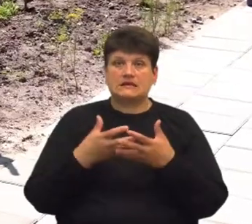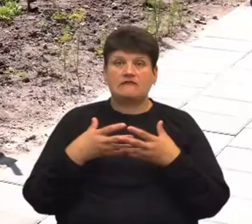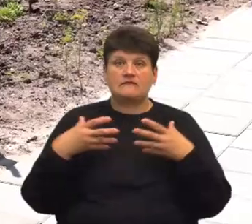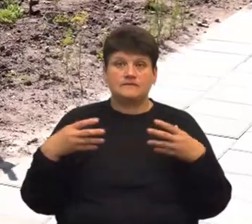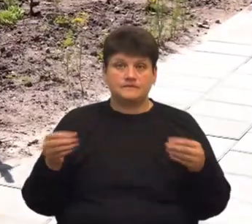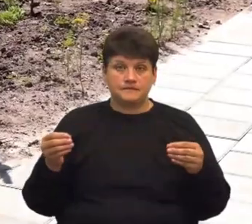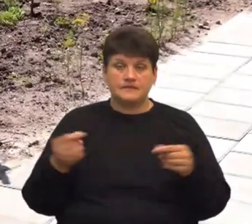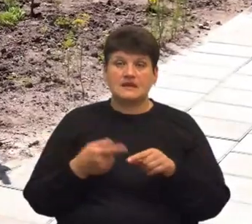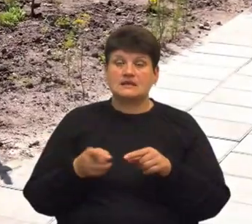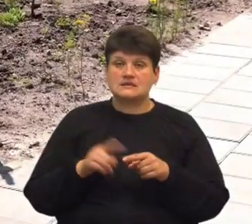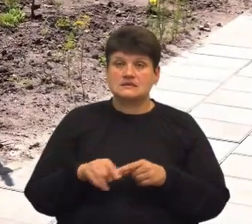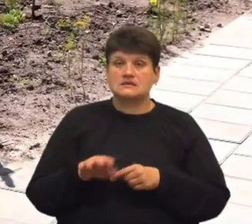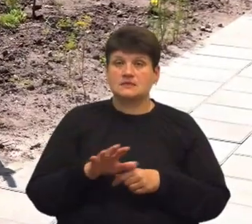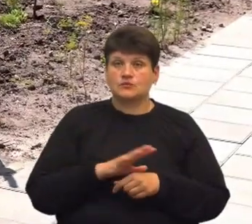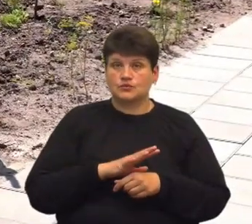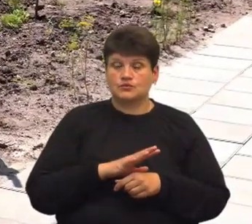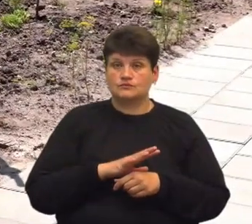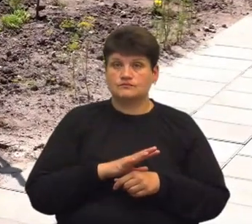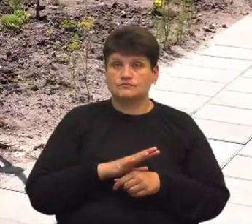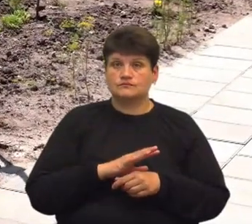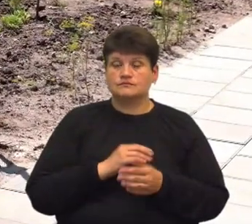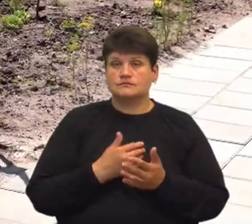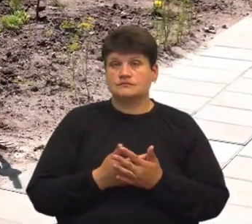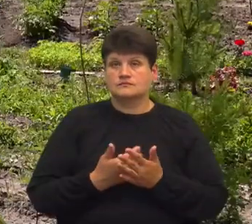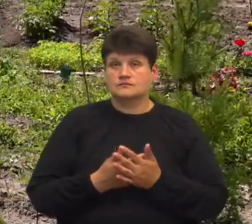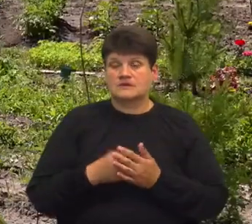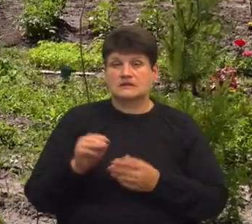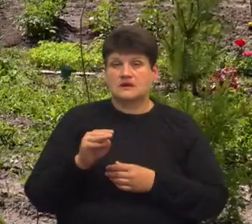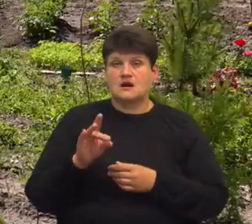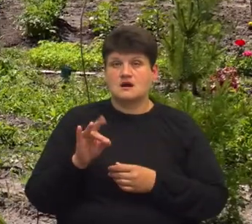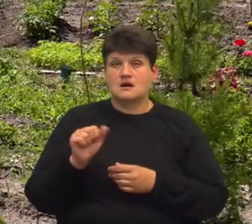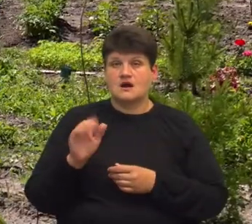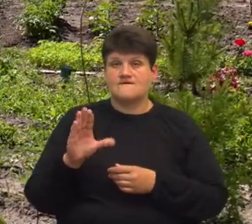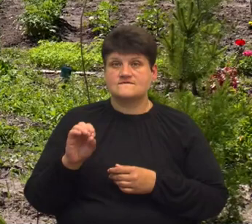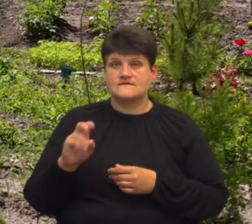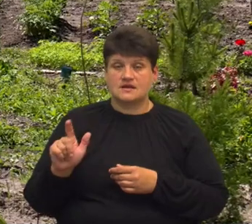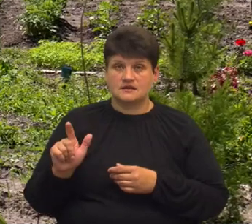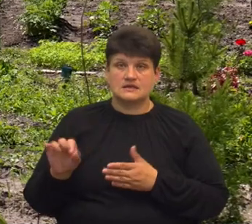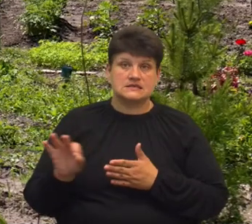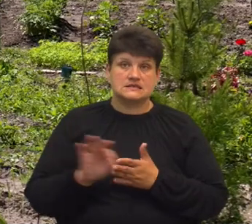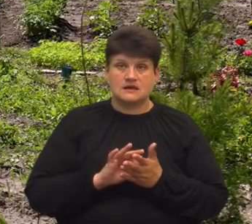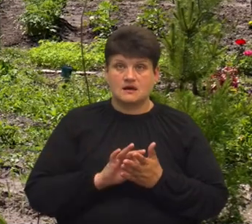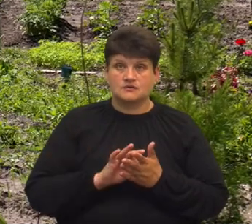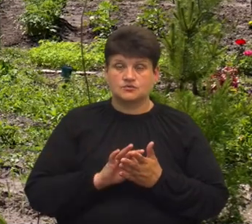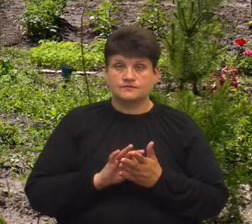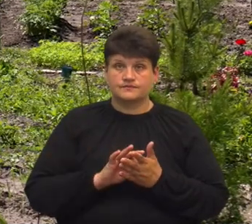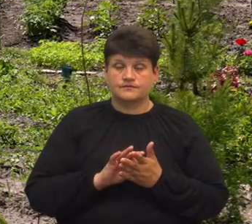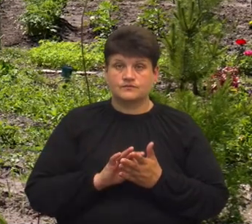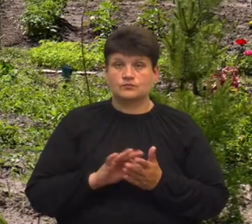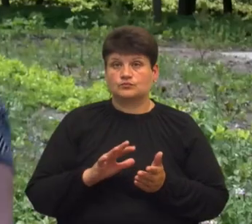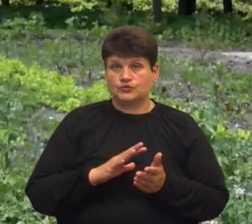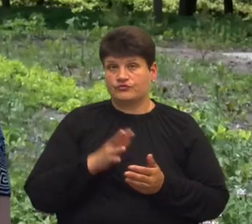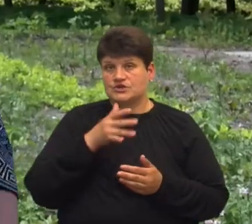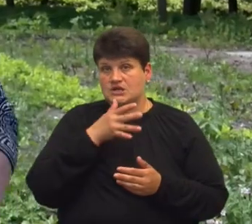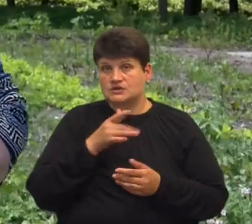це був, напевно, травень. І одразу кинулися, бо було час уже